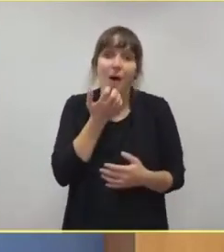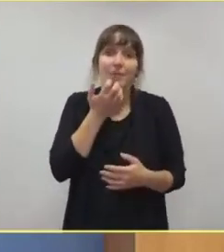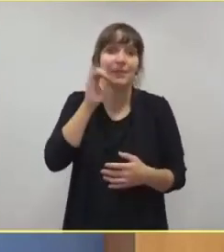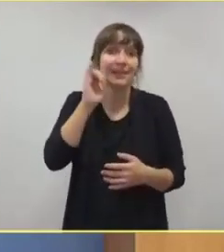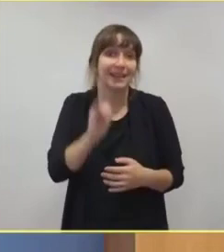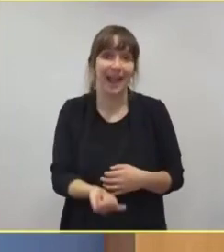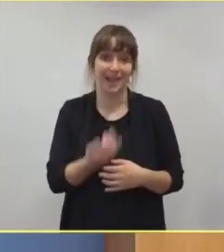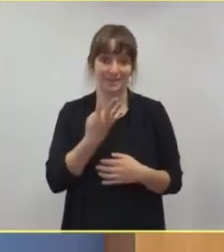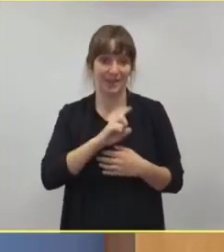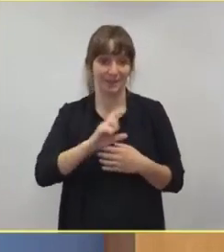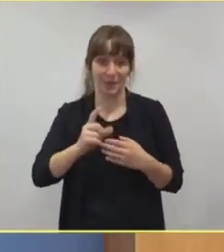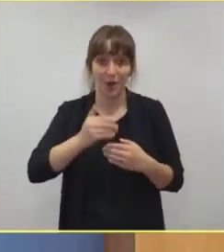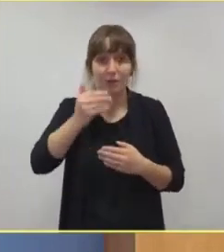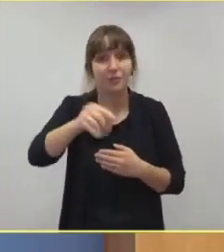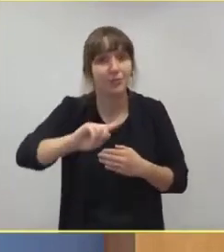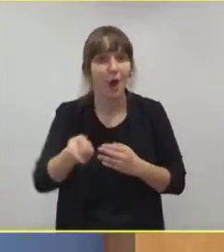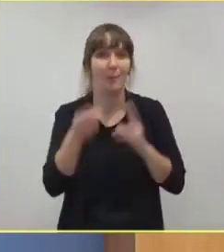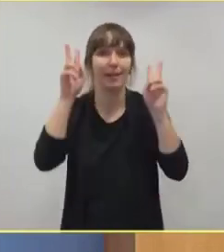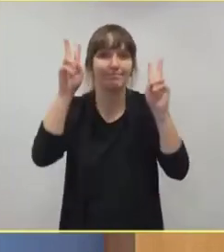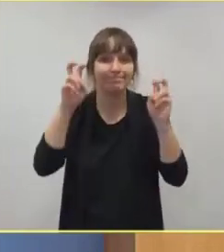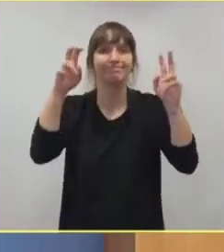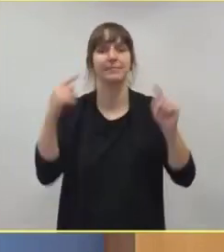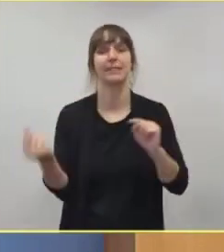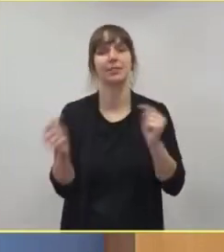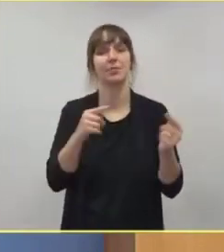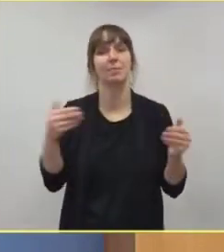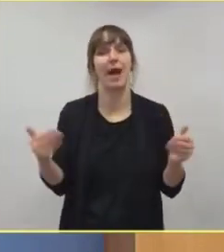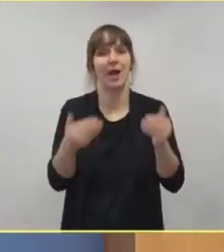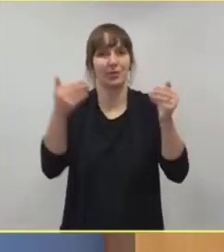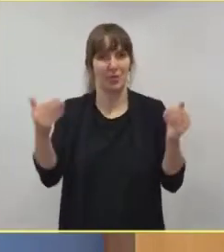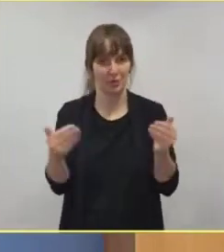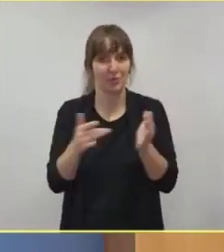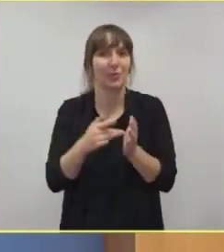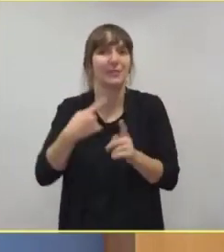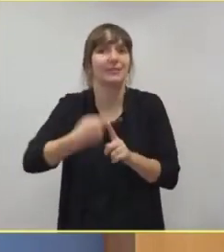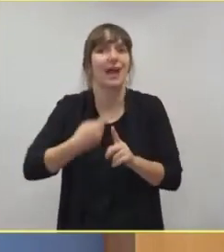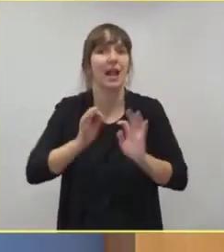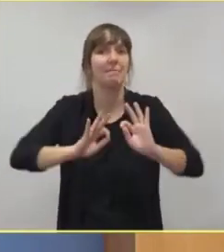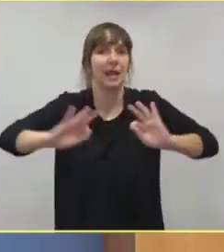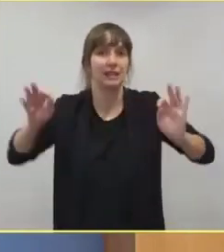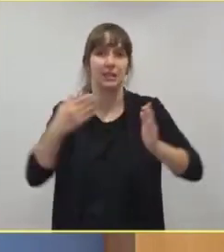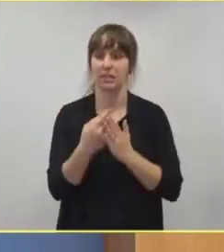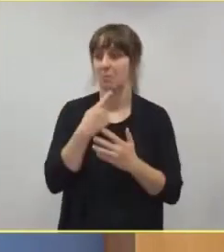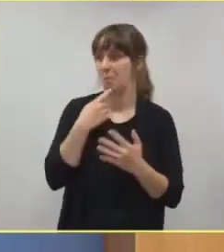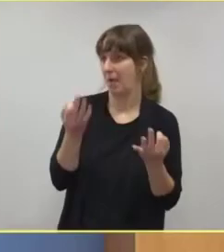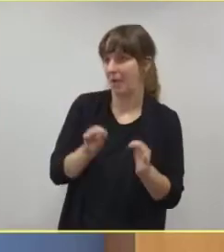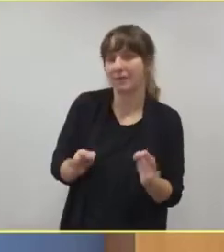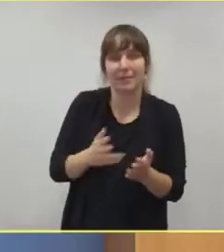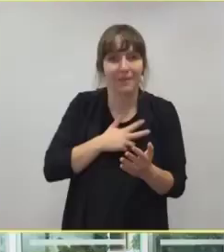werden, dass die Zahlen danach besser sind, aber wir deswegen den Lockdown per se nicht infrage stellen.